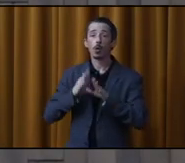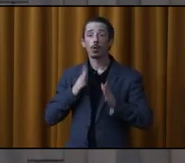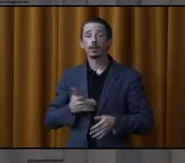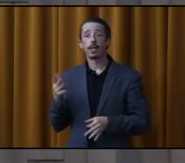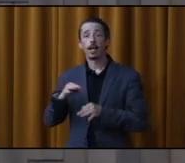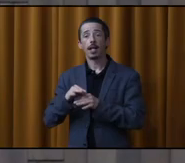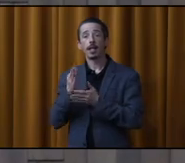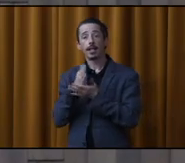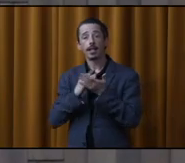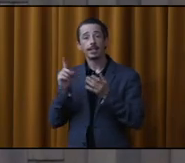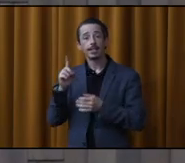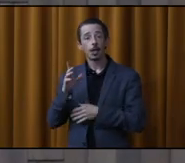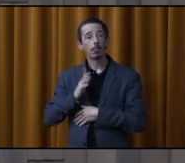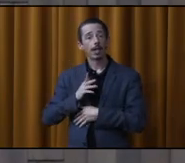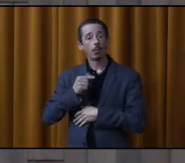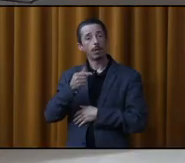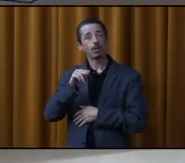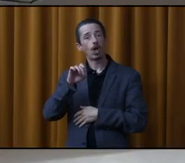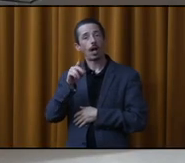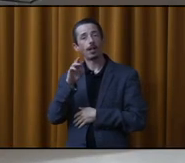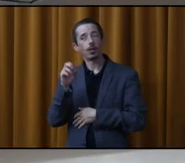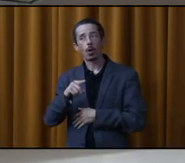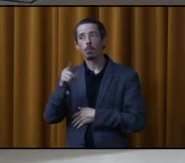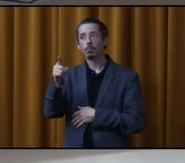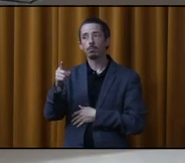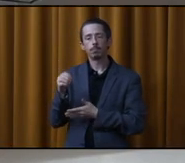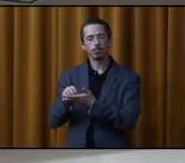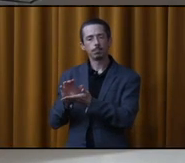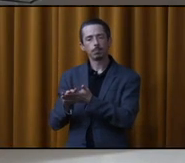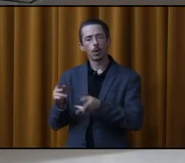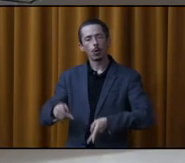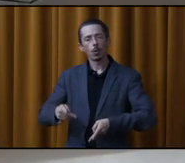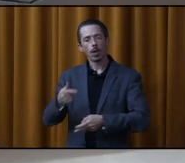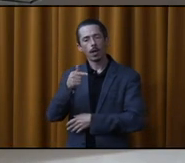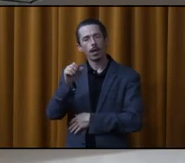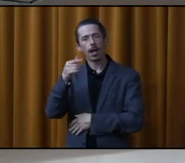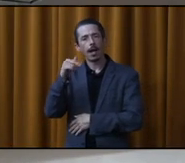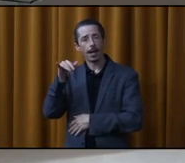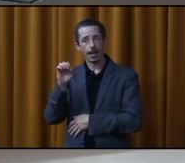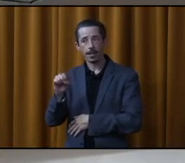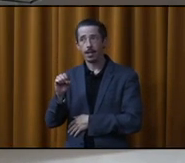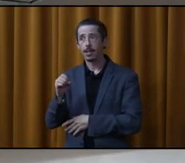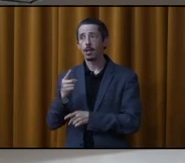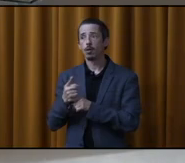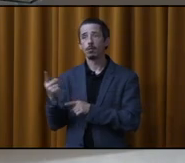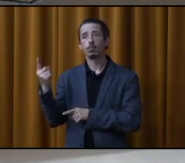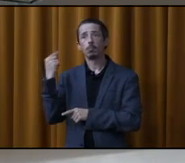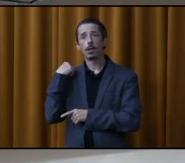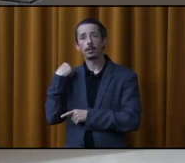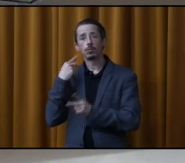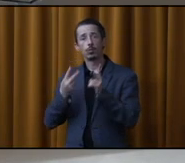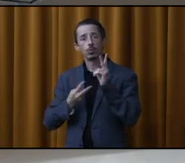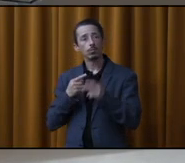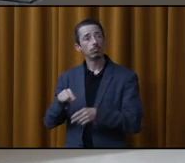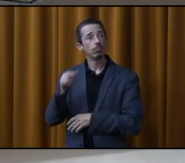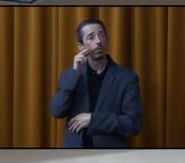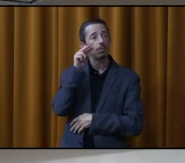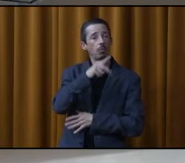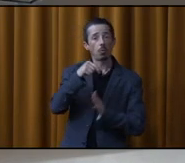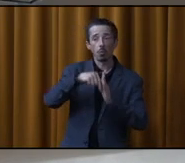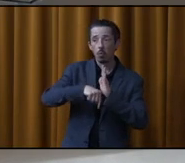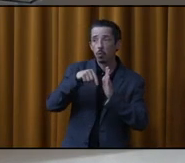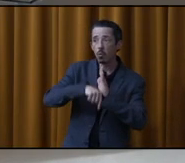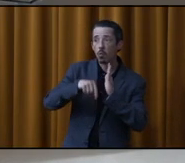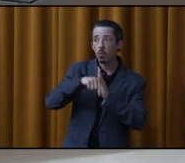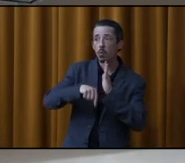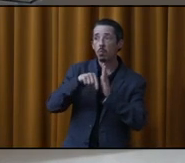élue du district, Mme Gendron. J'avais mis la rue Gagné parce que je suis retourné la fin de semaine passée. Ça coule toujours. J'en ai parlé